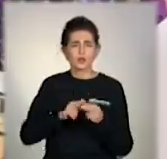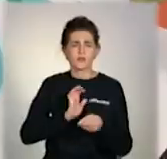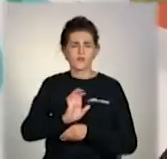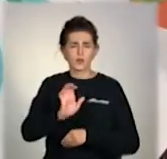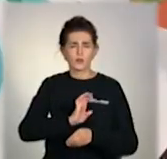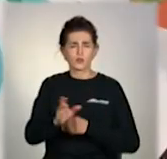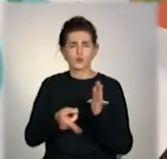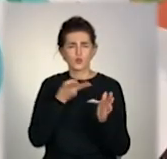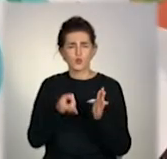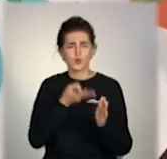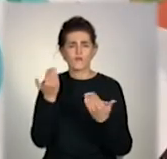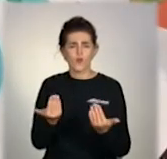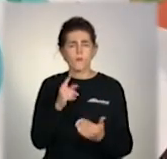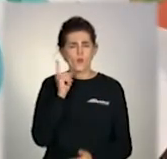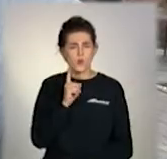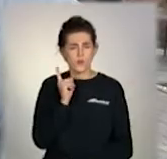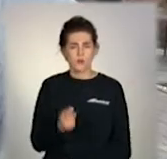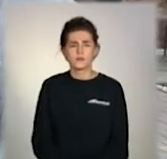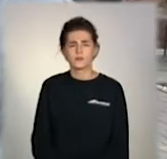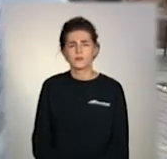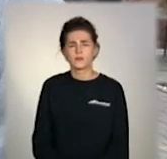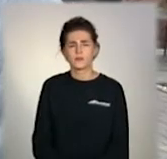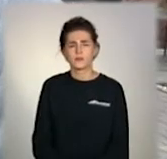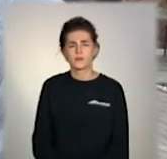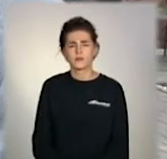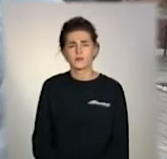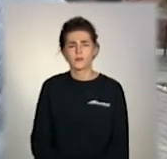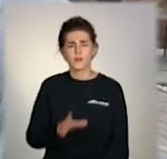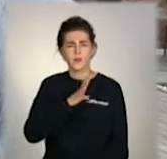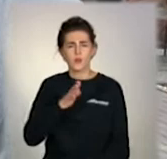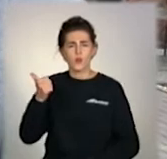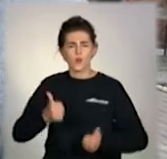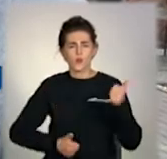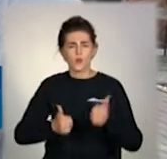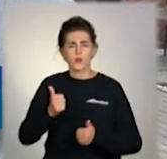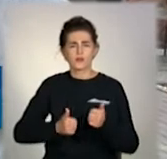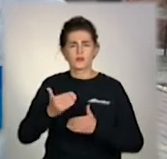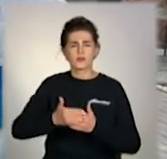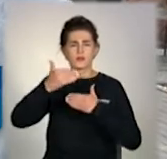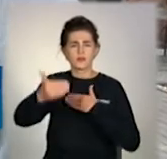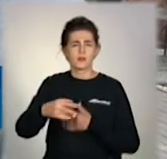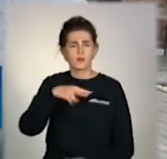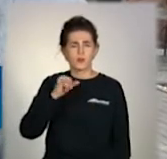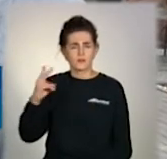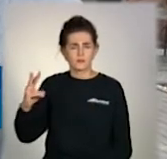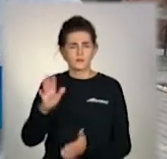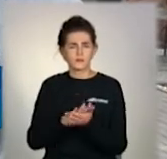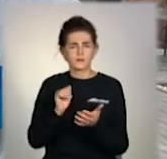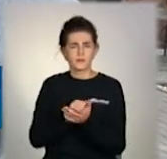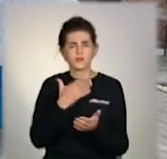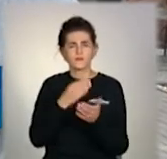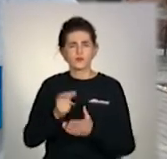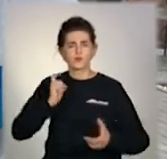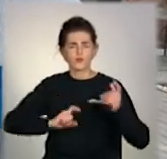тематичні журнали для молоді. Був недавно конкурс. Це лук дистанційка. Студенти повинні були вилежити свої